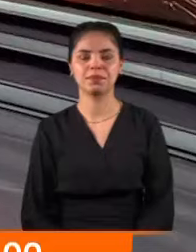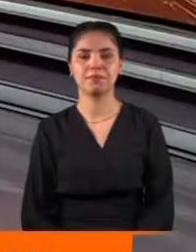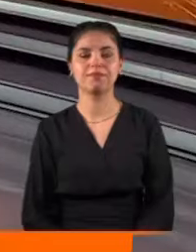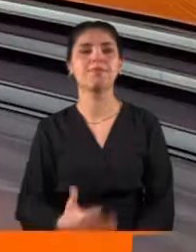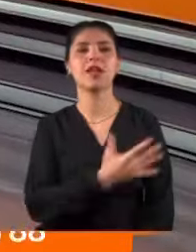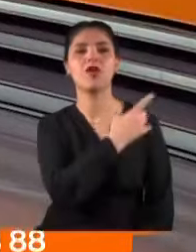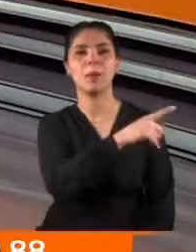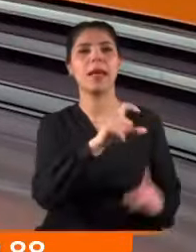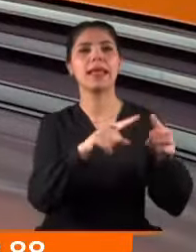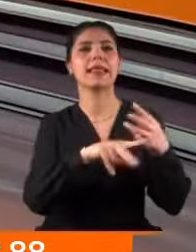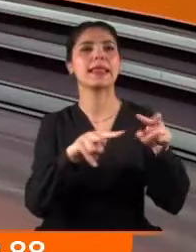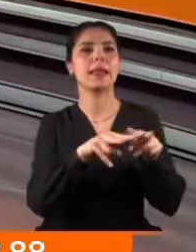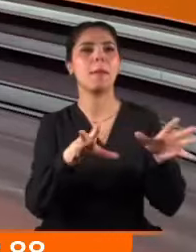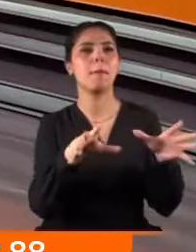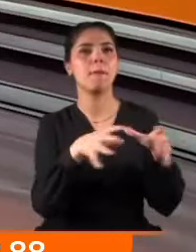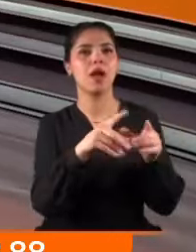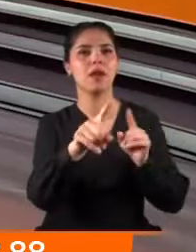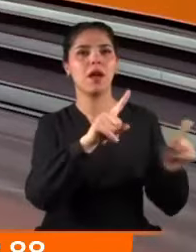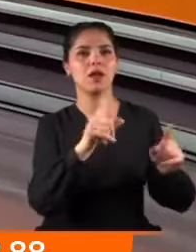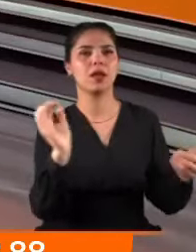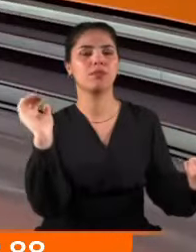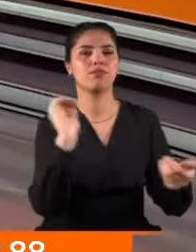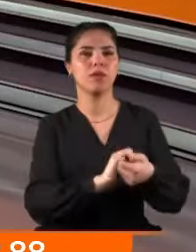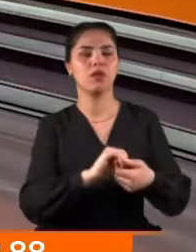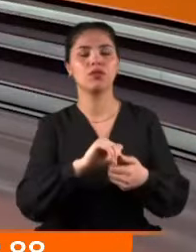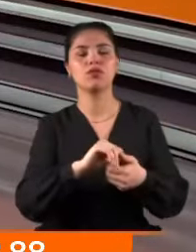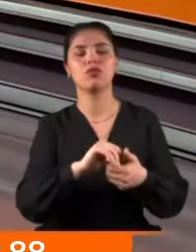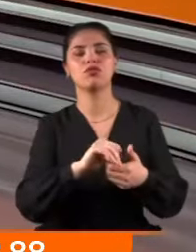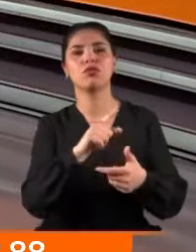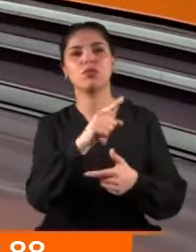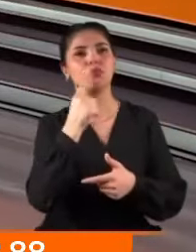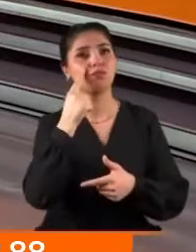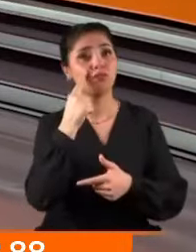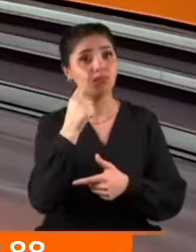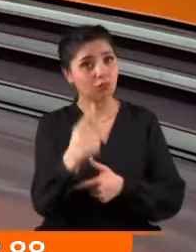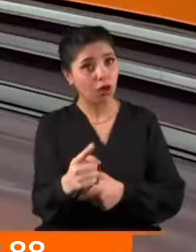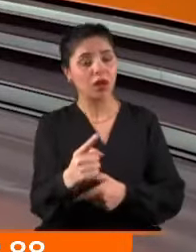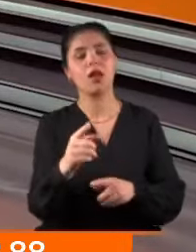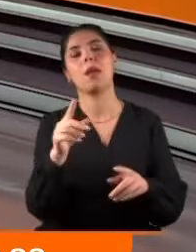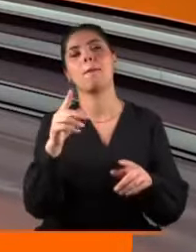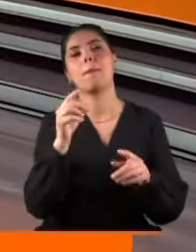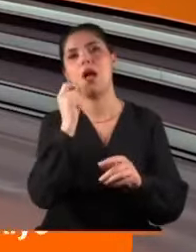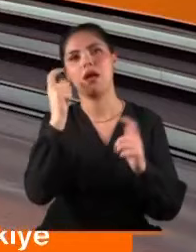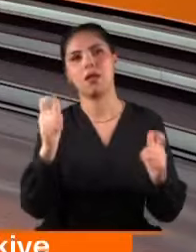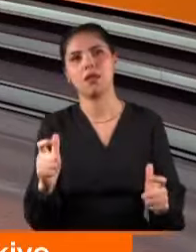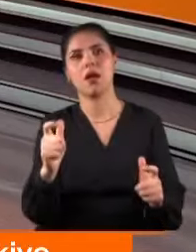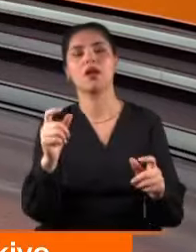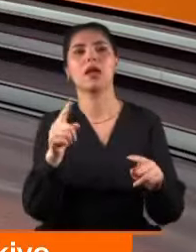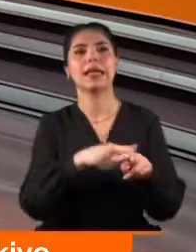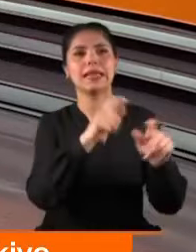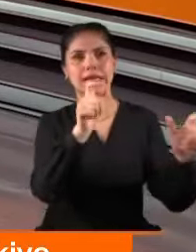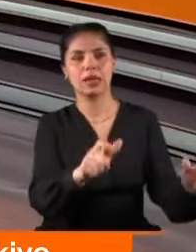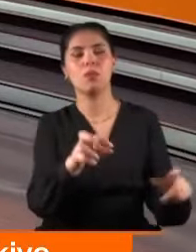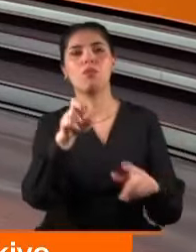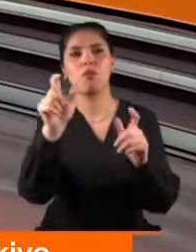CHP ve DEM Parti arasında yapılan seçim pazarlığına Ankara'da eklendi. DEM Parti Ankara'nın yeni maliye Polatlı ve Bala ilçelerinin